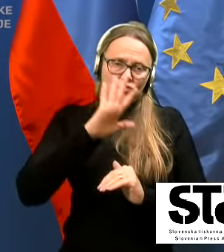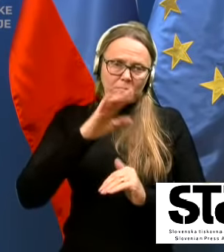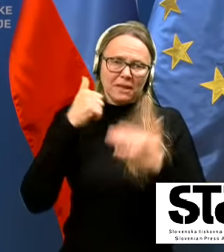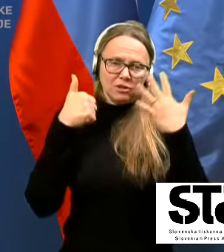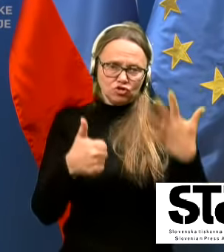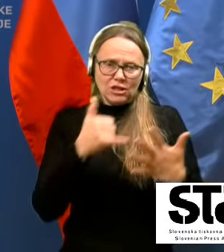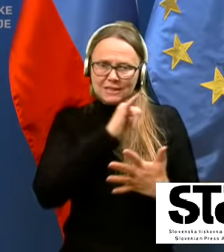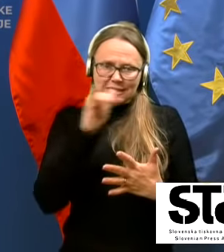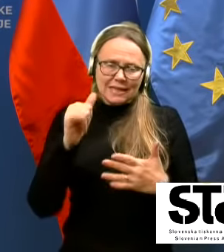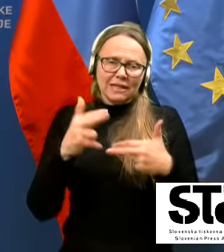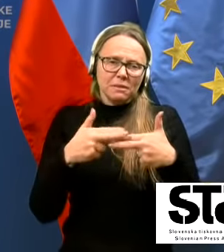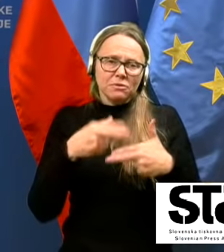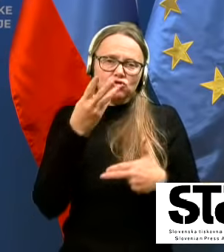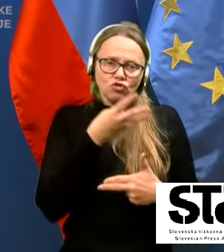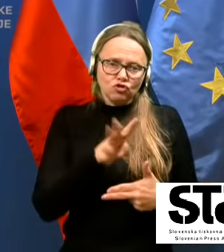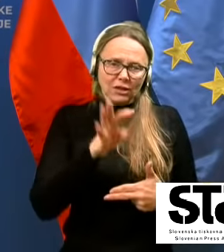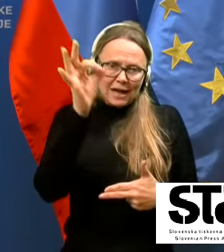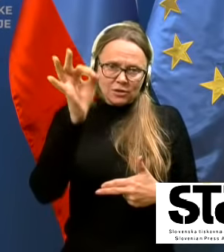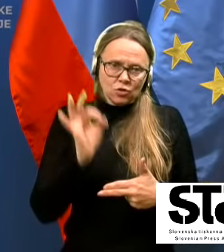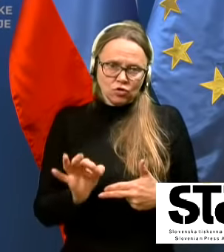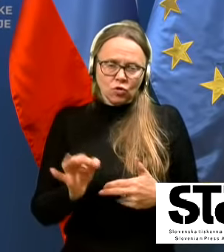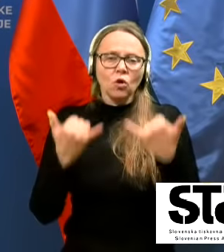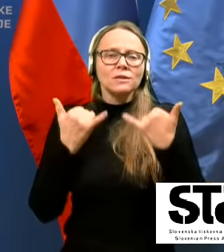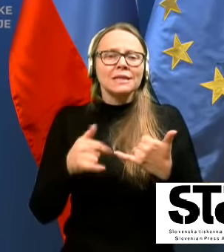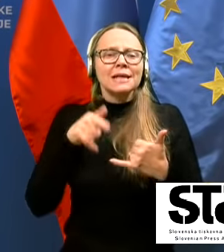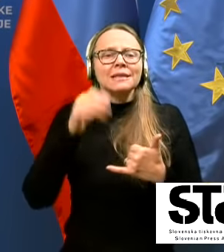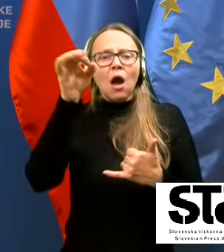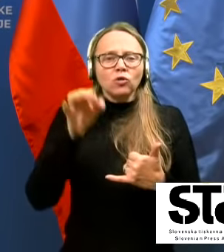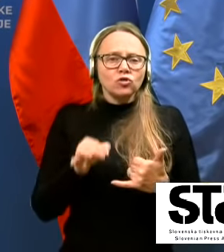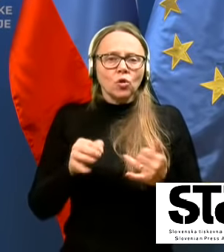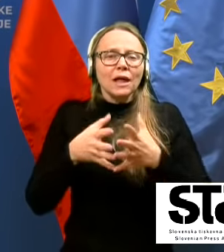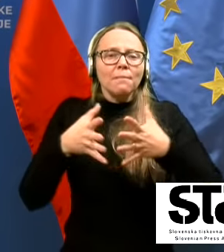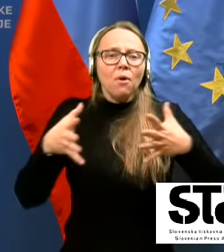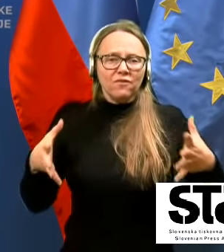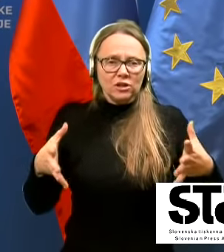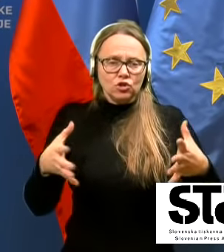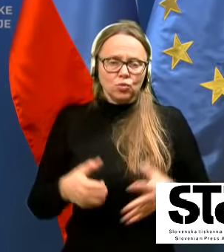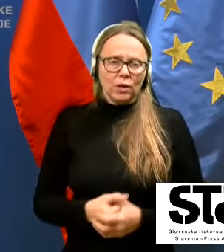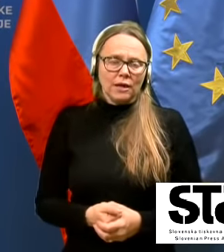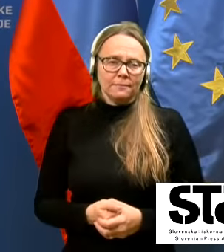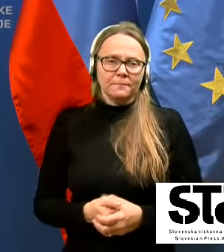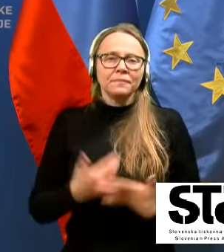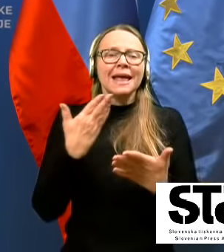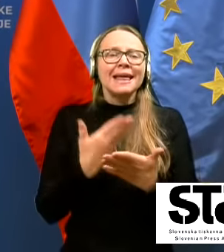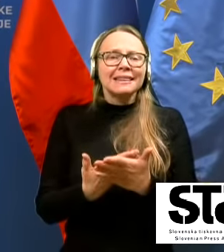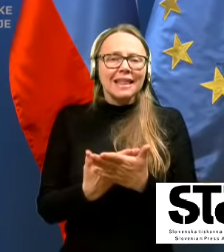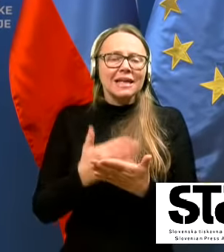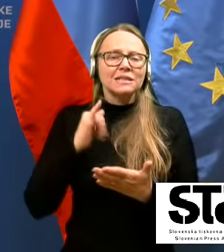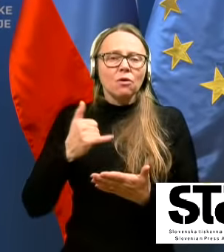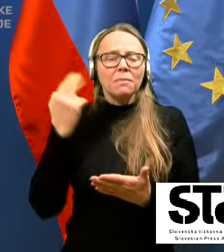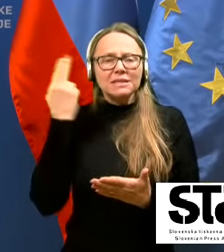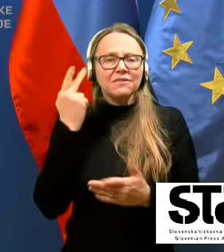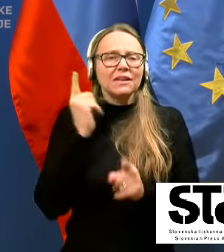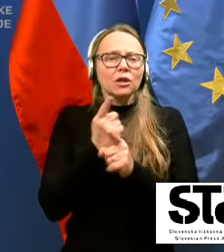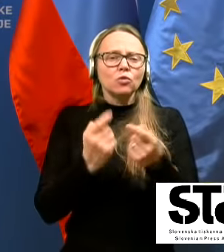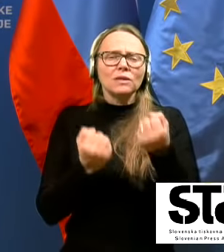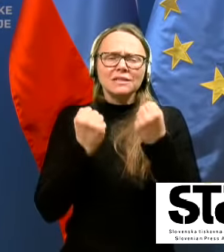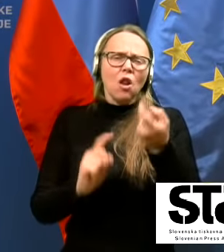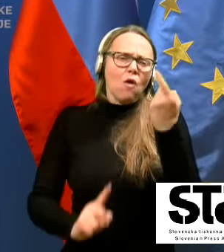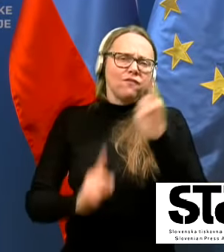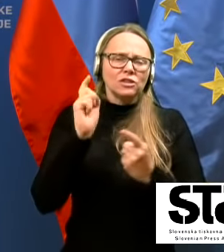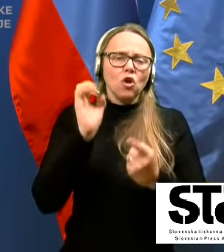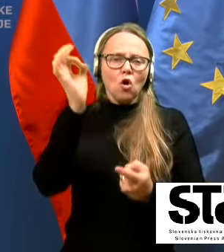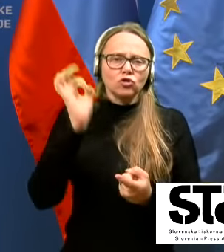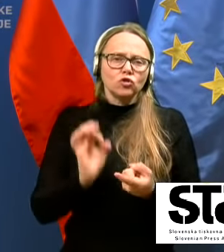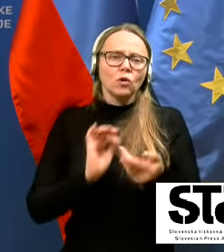let okrog 14 odstotkov, se zdaj ta odstotek povečuje. Dejstvo pa je, seveda, da je tudi izredno visok odstotek,